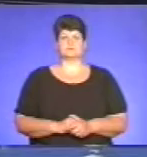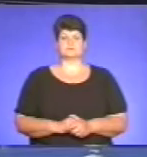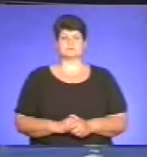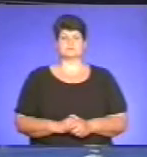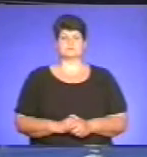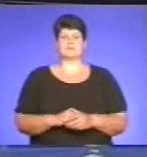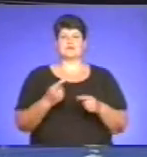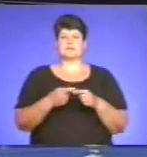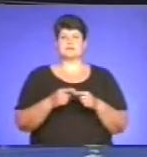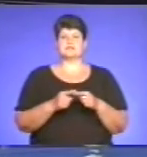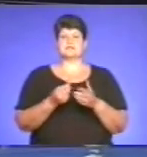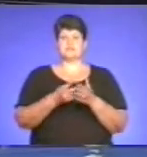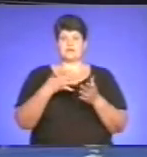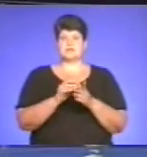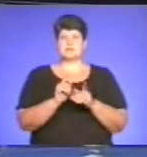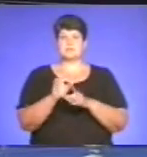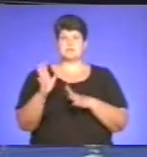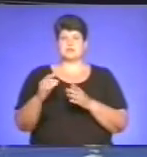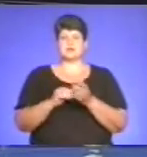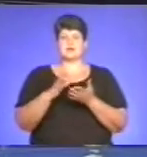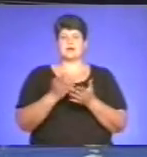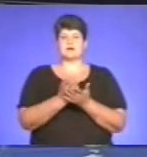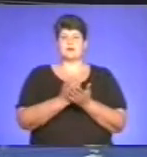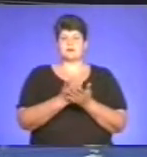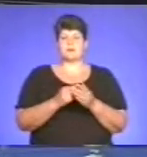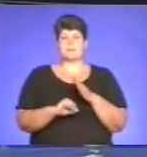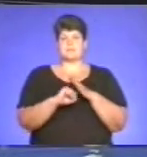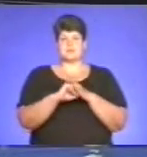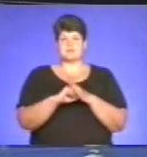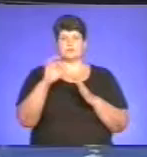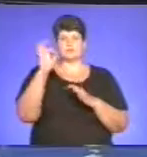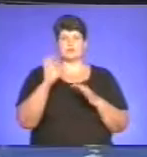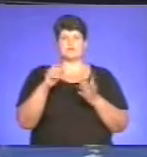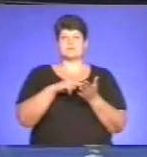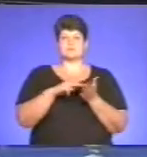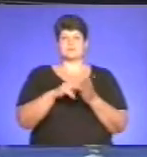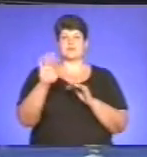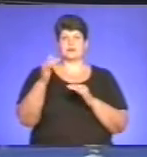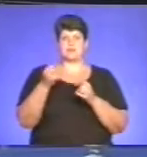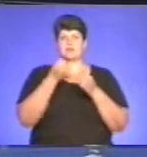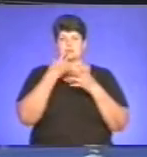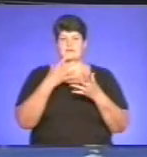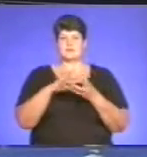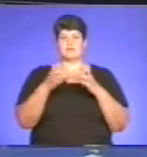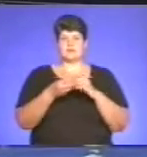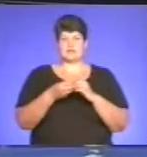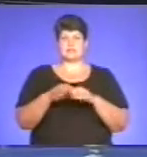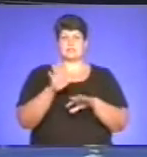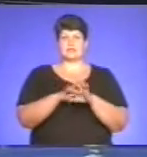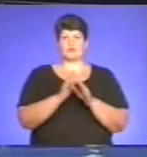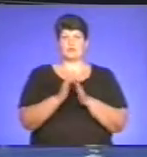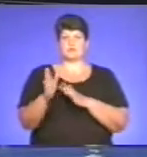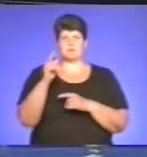Цінова стабільність, зростання ресурсної бази, зменшення відсоткової ставки кредитів так і позитивні результати роботи банківської системи України,